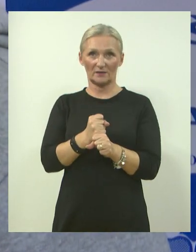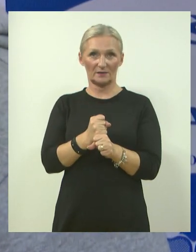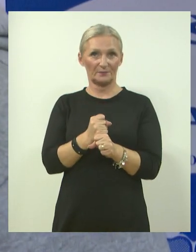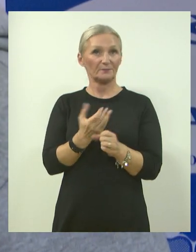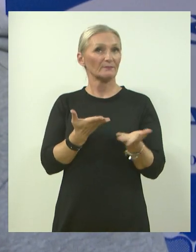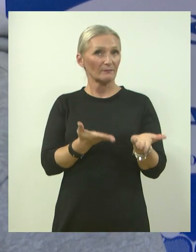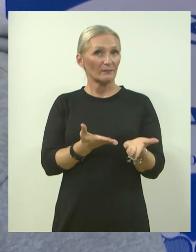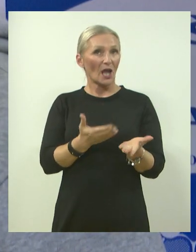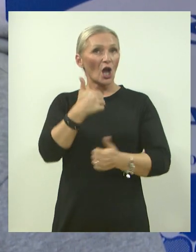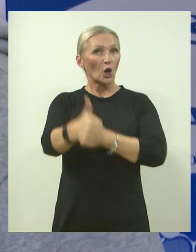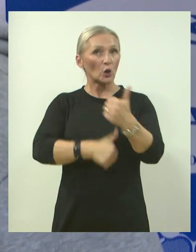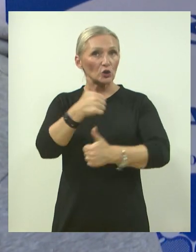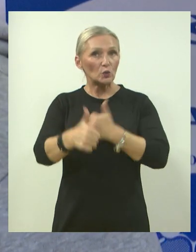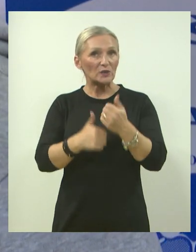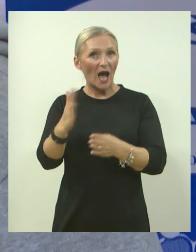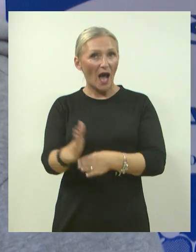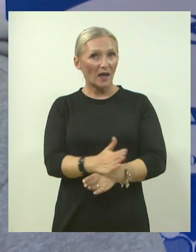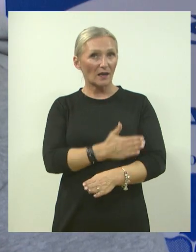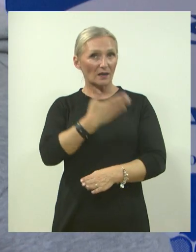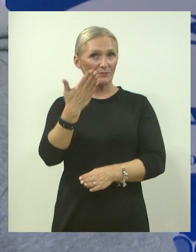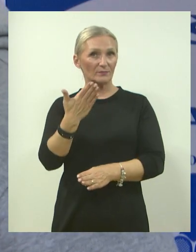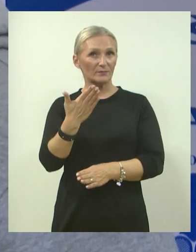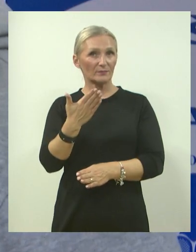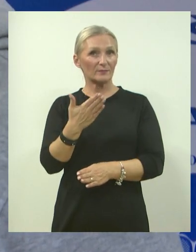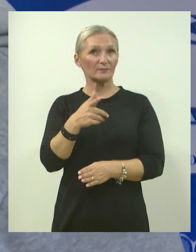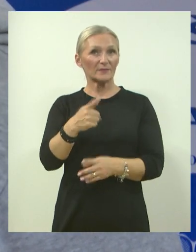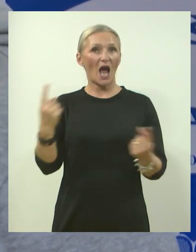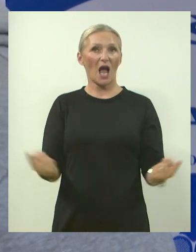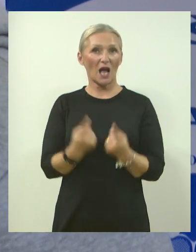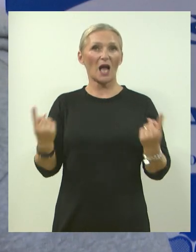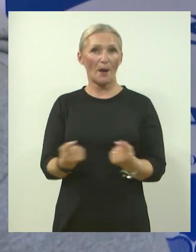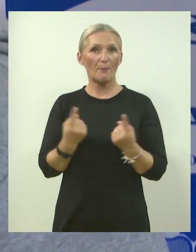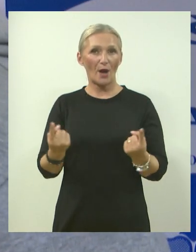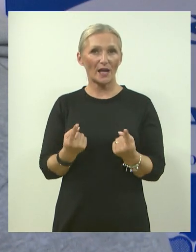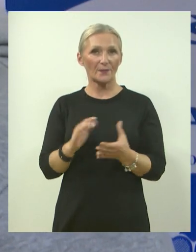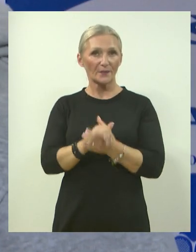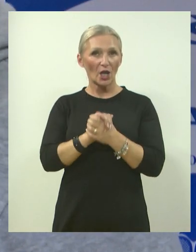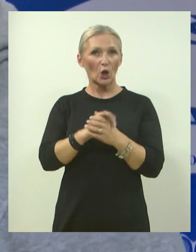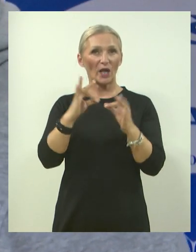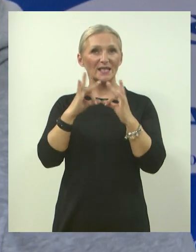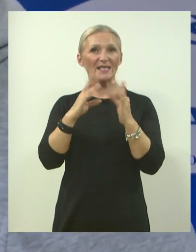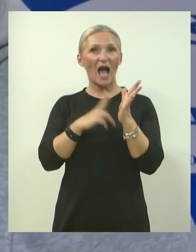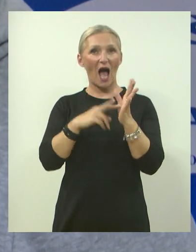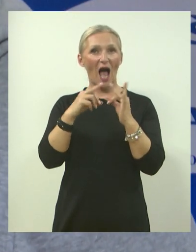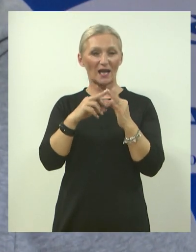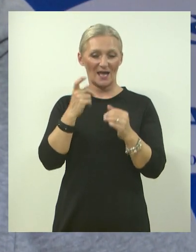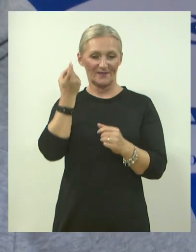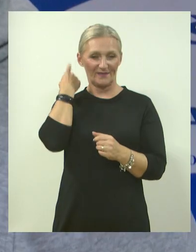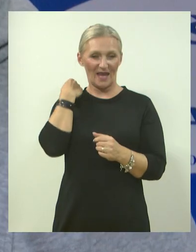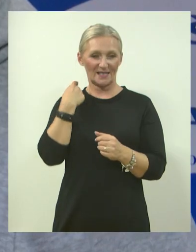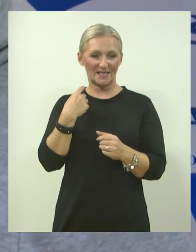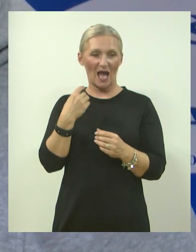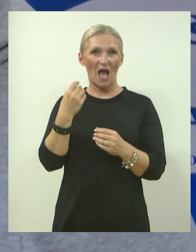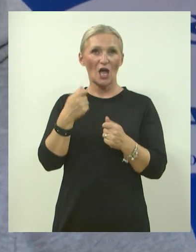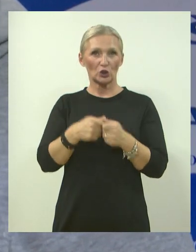Evo, godinu dana je trebala foundraising kampanja. Kolegica Ana, tajnica društva naša djece, ja sam se